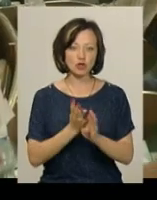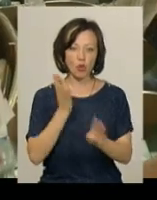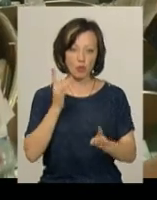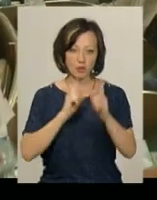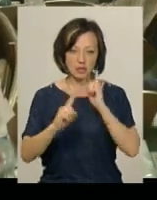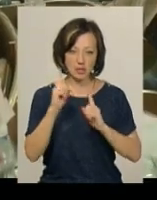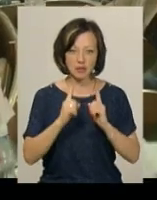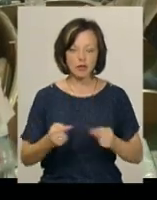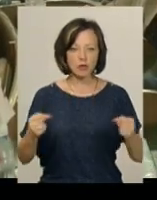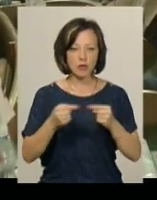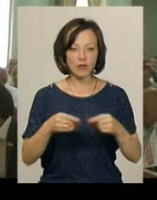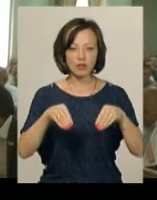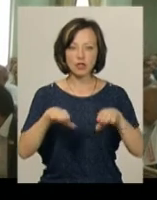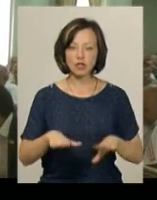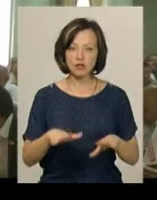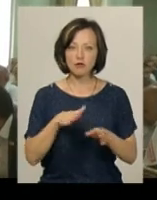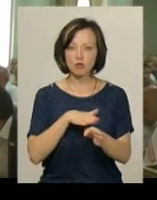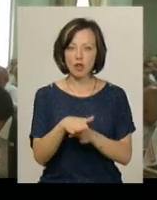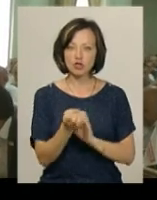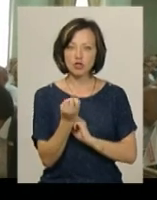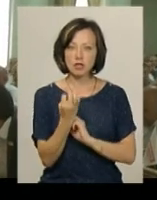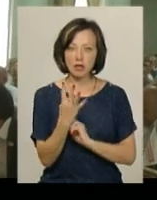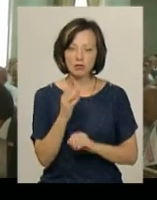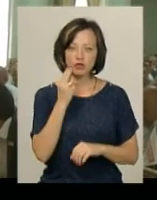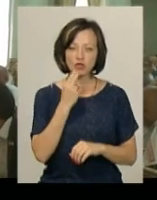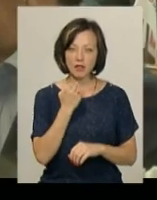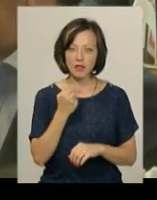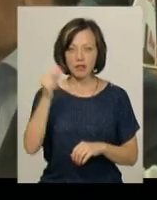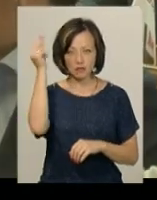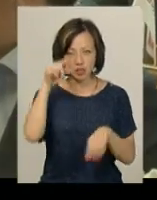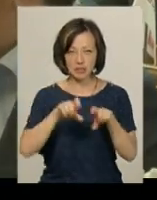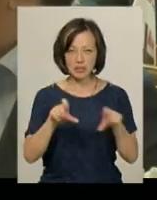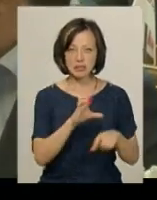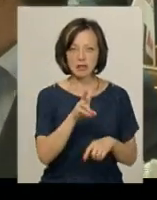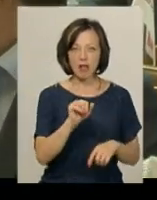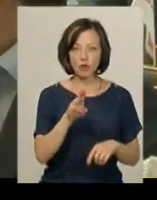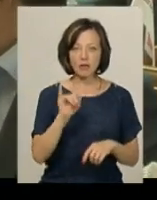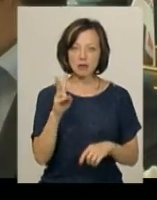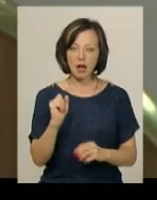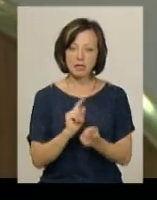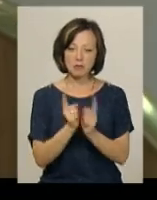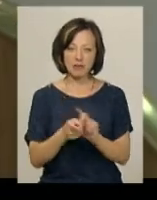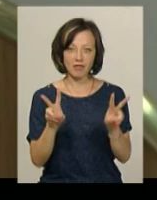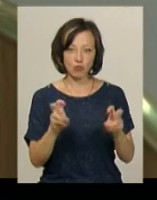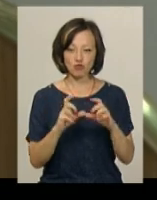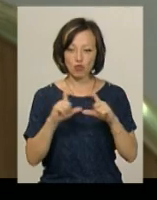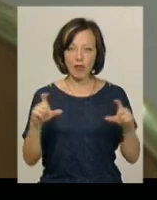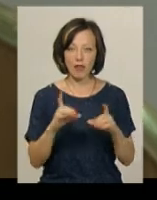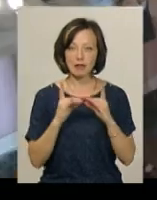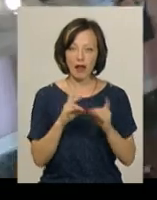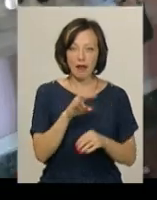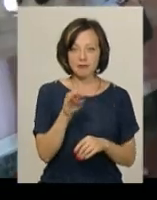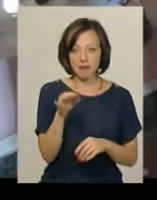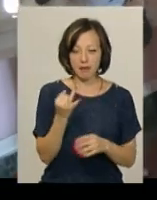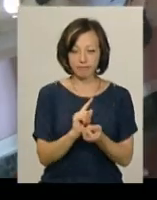сесію. Нагадаю, відповідно до рішення сесії, яка відбулася 14 червня, навчальний заклад «Славутинка» змінив назву – зі школи-інтернату на ліцеї.